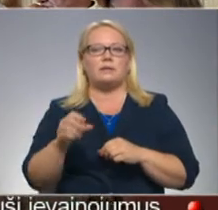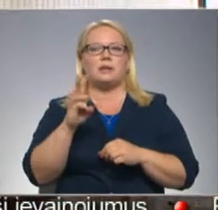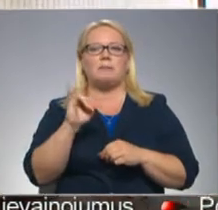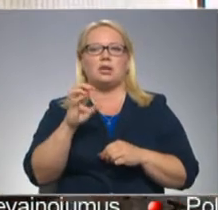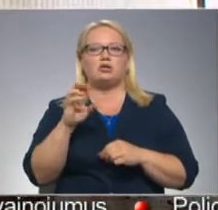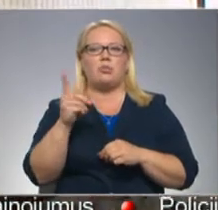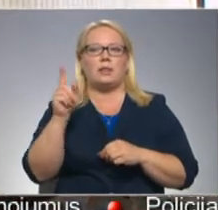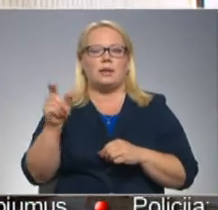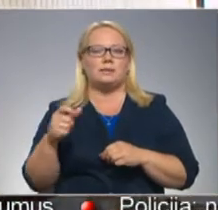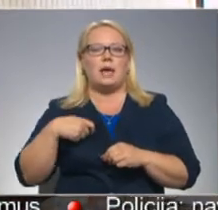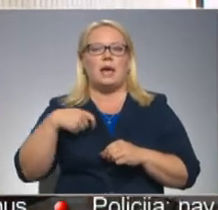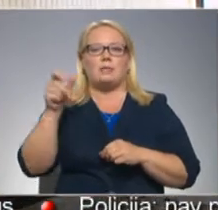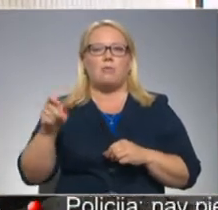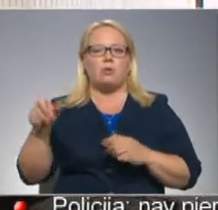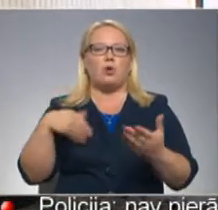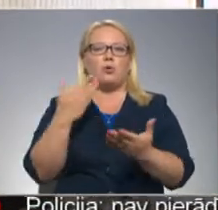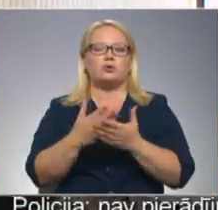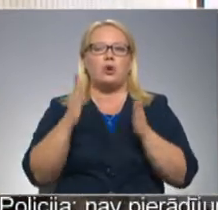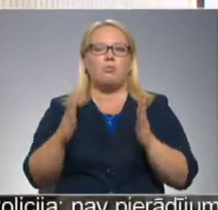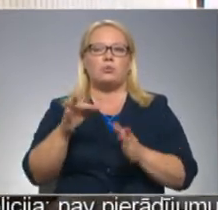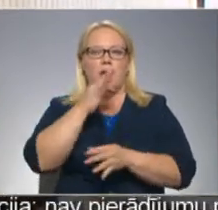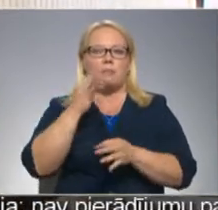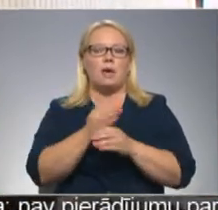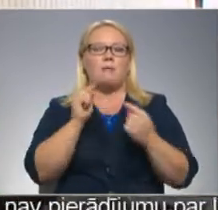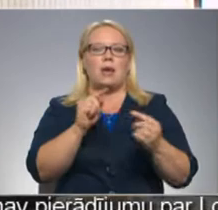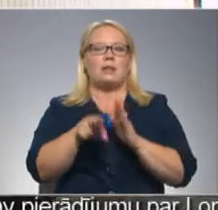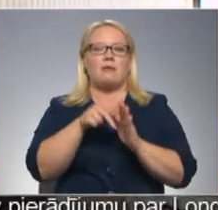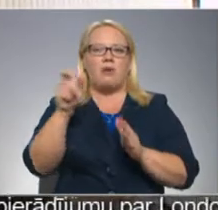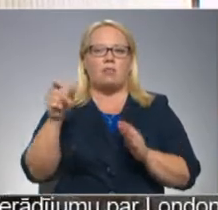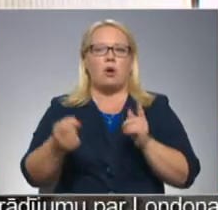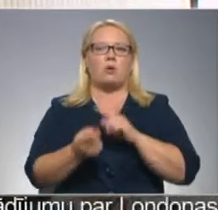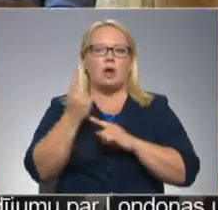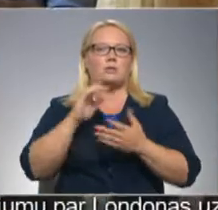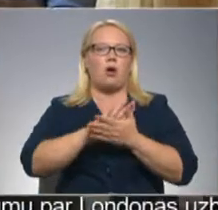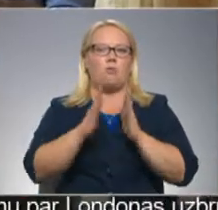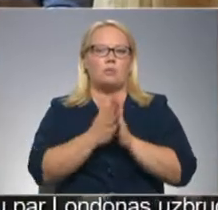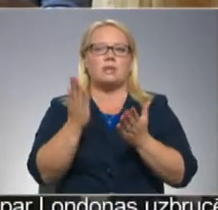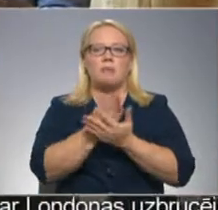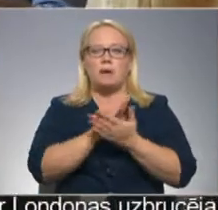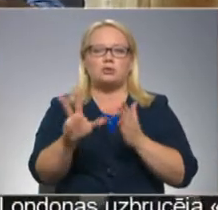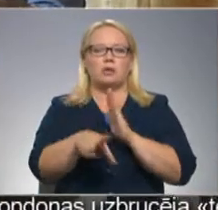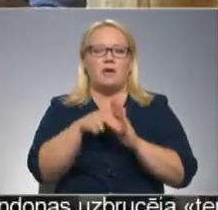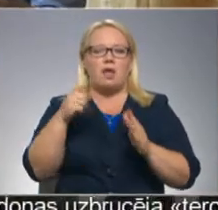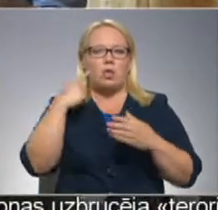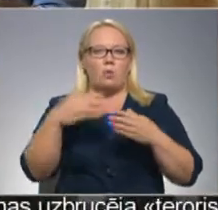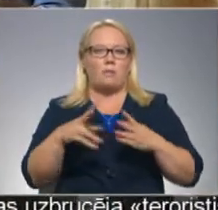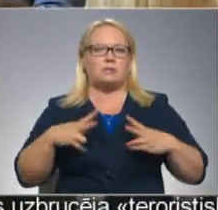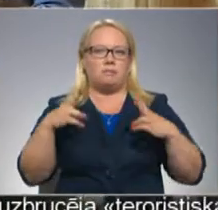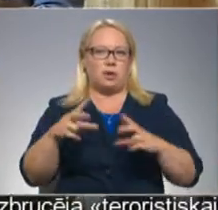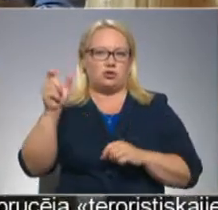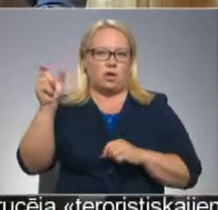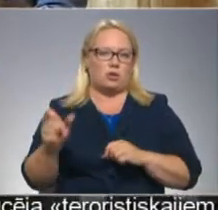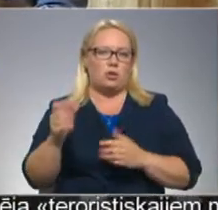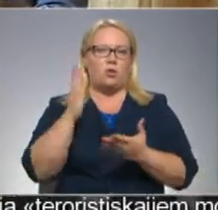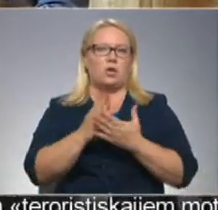Mičuls. Viņš deputātus rosināja būt atbildīgiem pret vēlētājiem un rast kompromisus, lai beidzot ievēlētu domas priekšsēdātāju